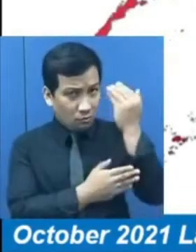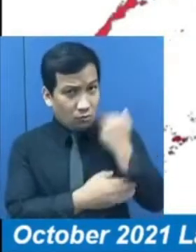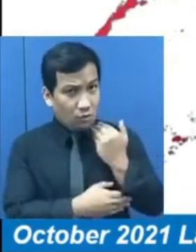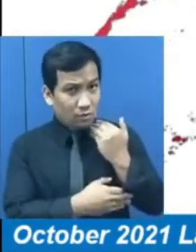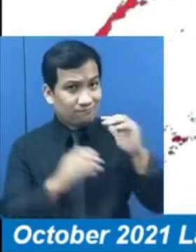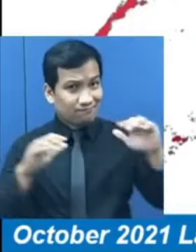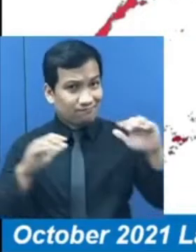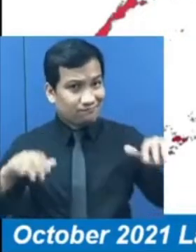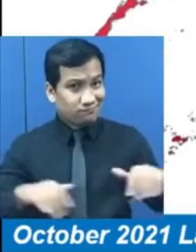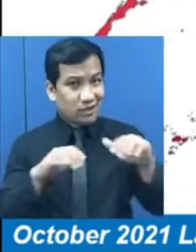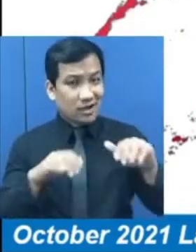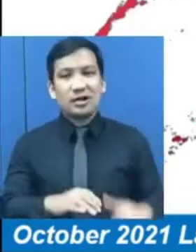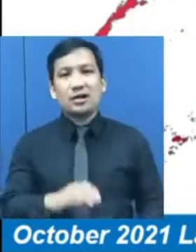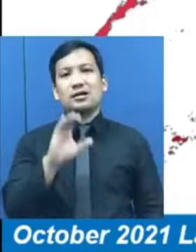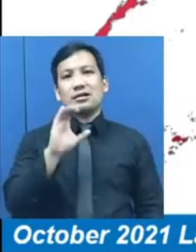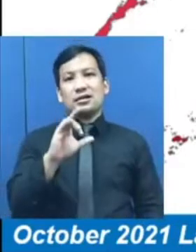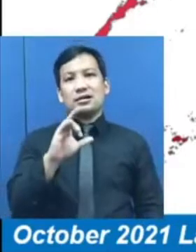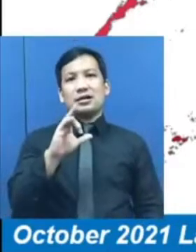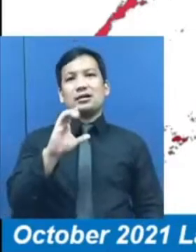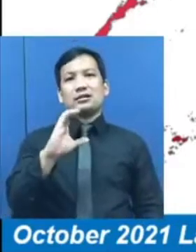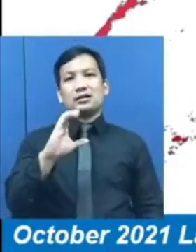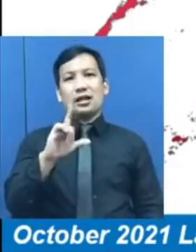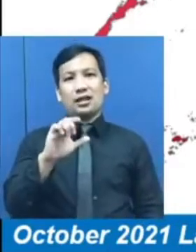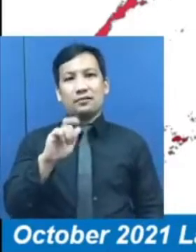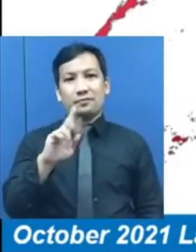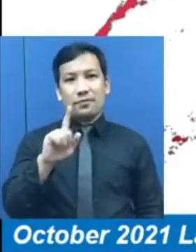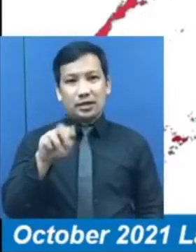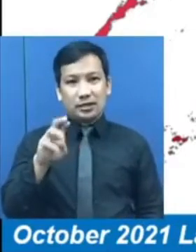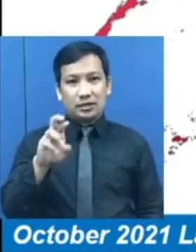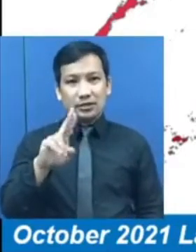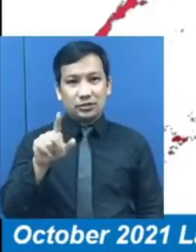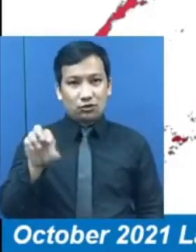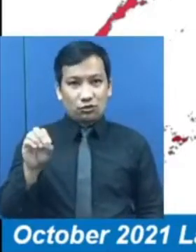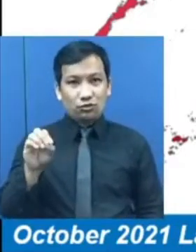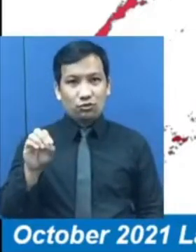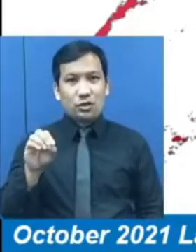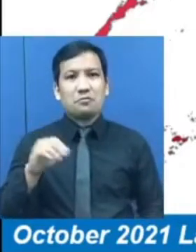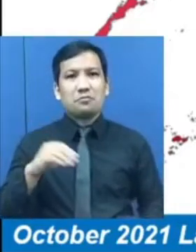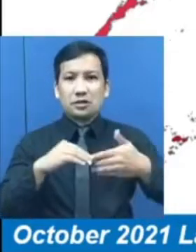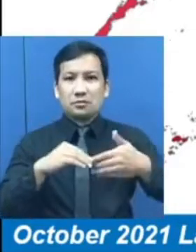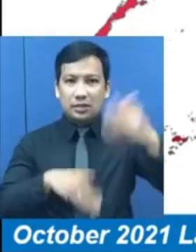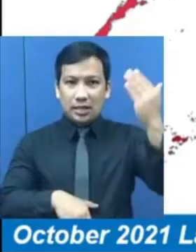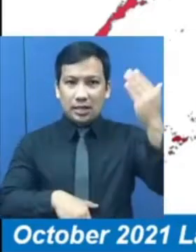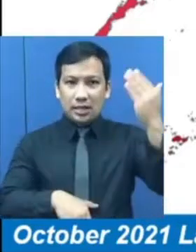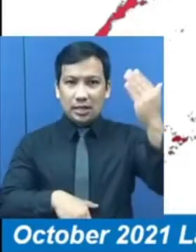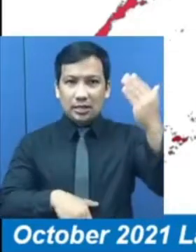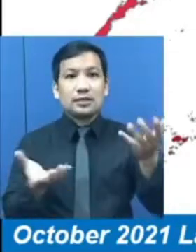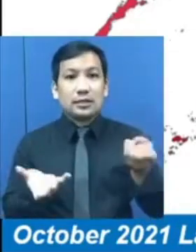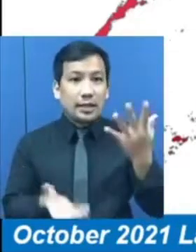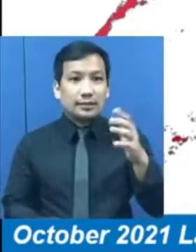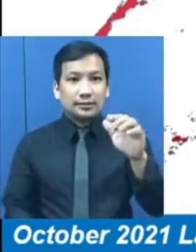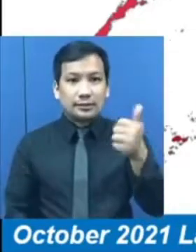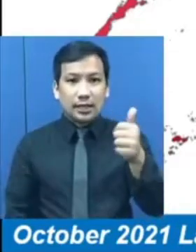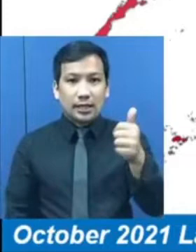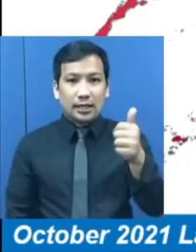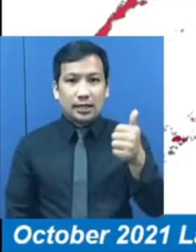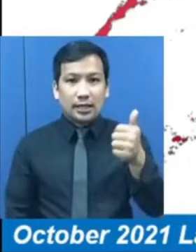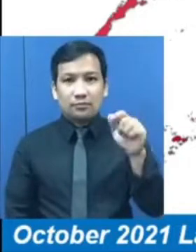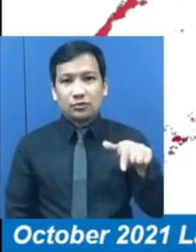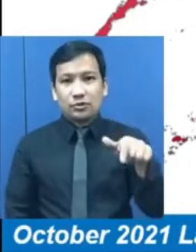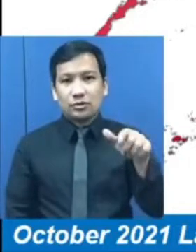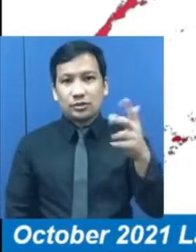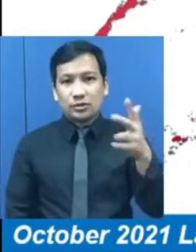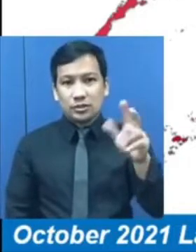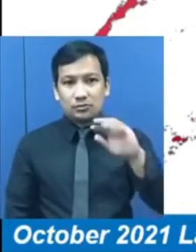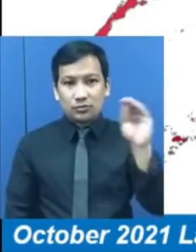ang Calabar Zone ang nagtala ng pinakamataas na nasa 10.3%, habang ang Cagayan Valley naman ang may